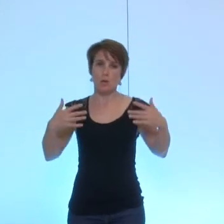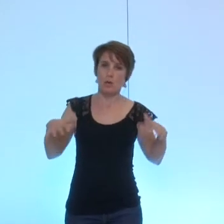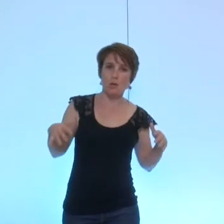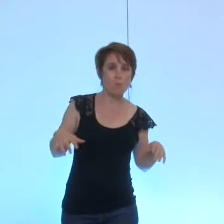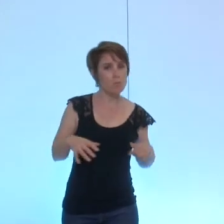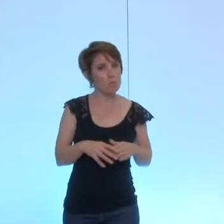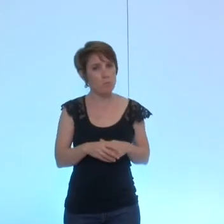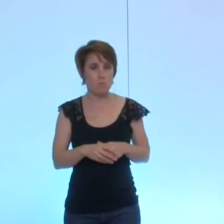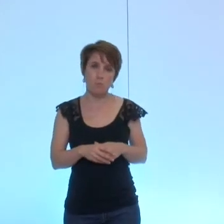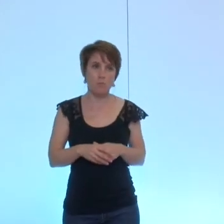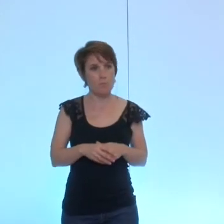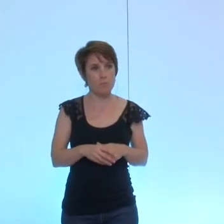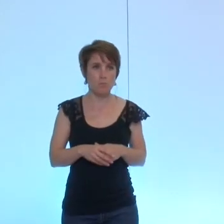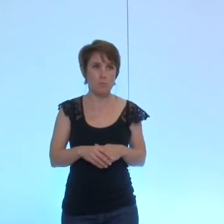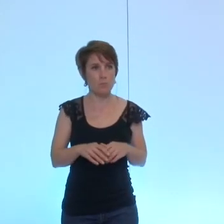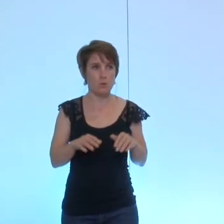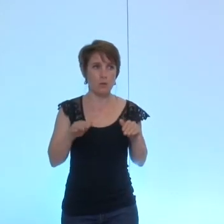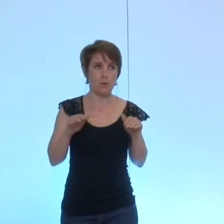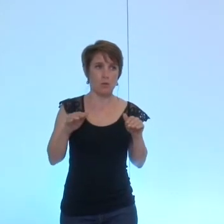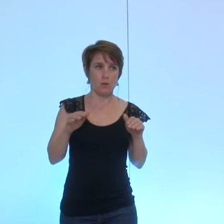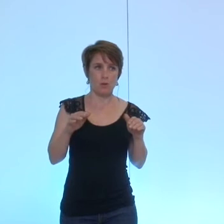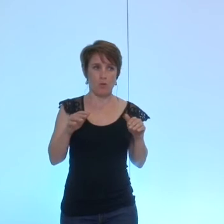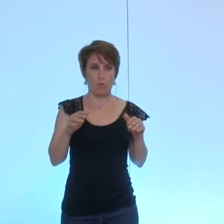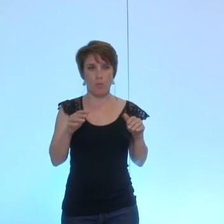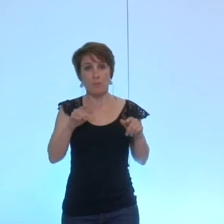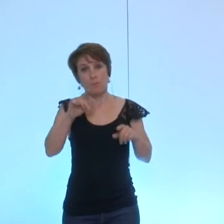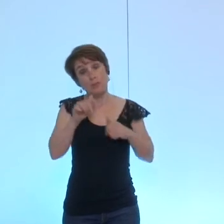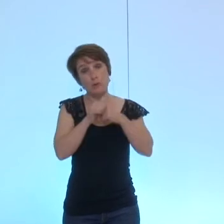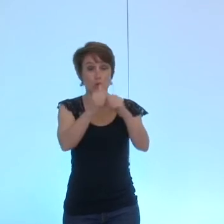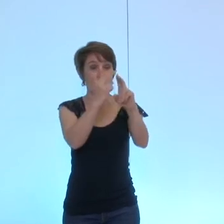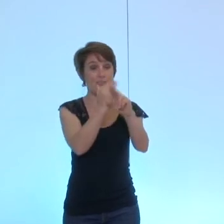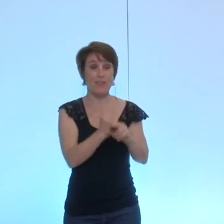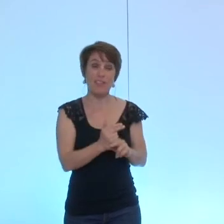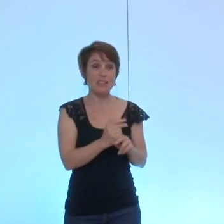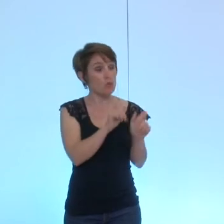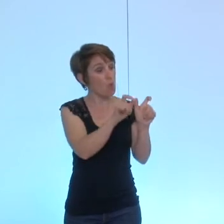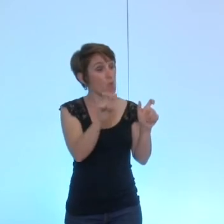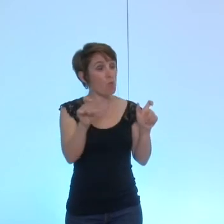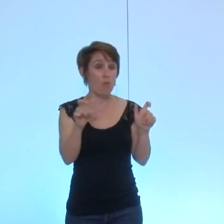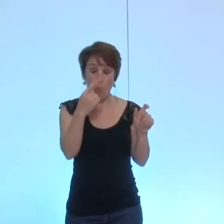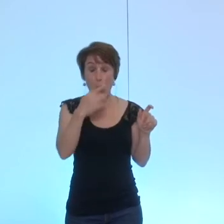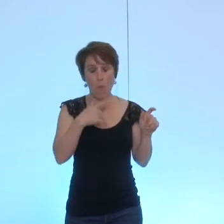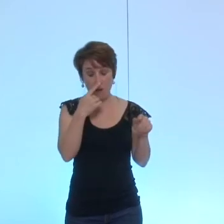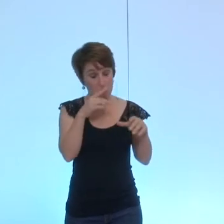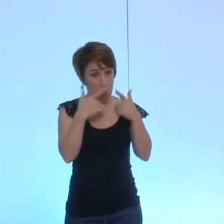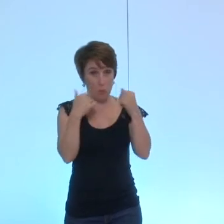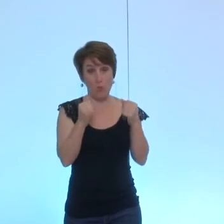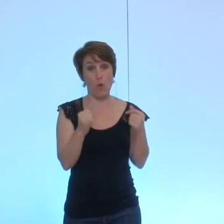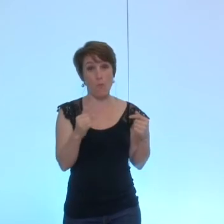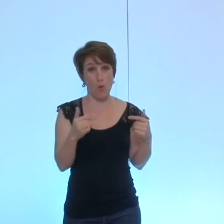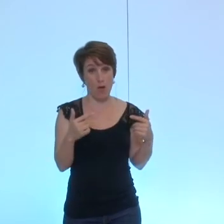d'une certaine manière selon les définitions qu'on donne au mot de conflit d'intérêt bien donc